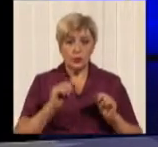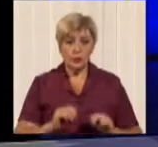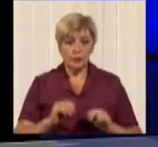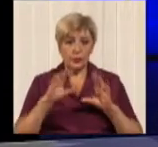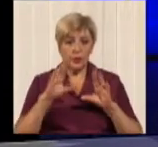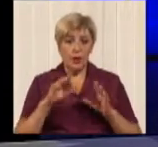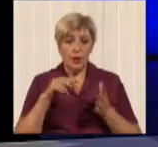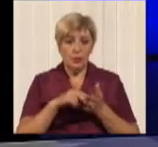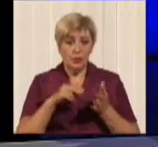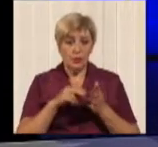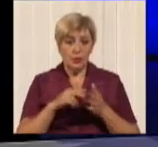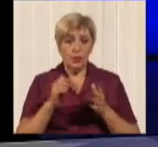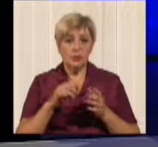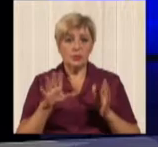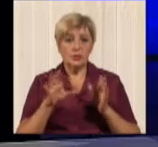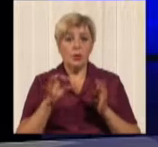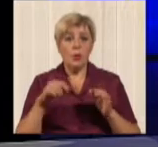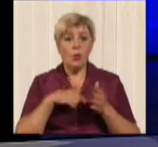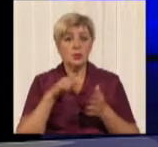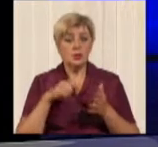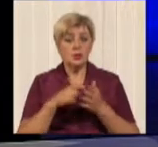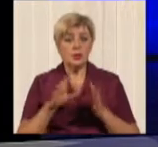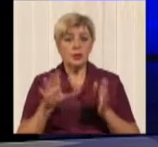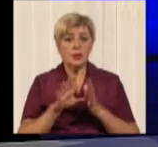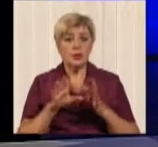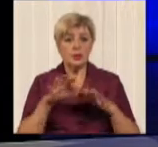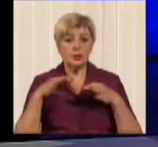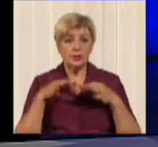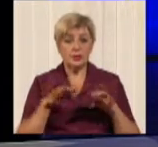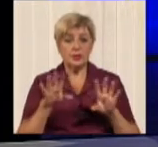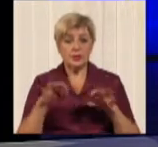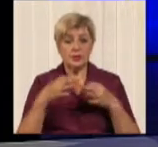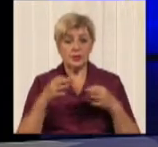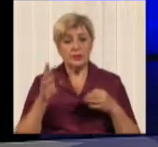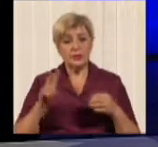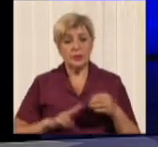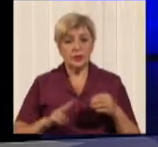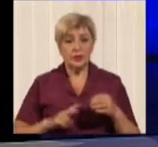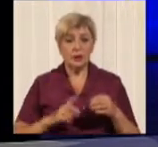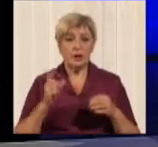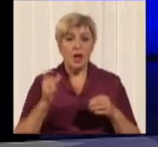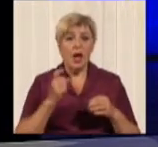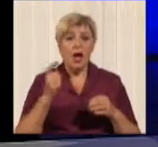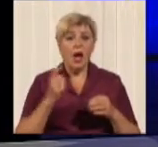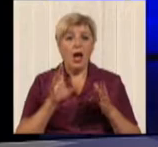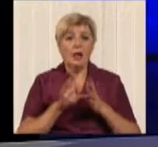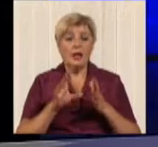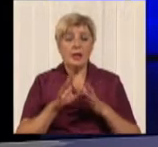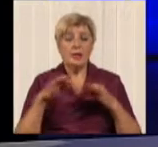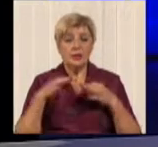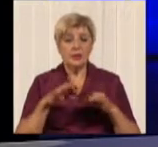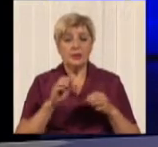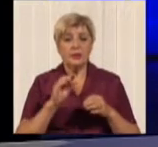проїзд у міському електротранспорті Дніпра, розповів директор комунального підприємства Дніпровського електротранспорту Володимир Кобець.